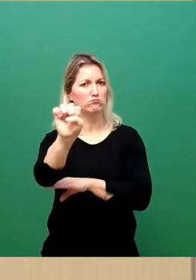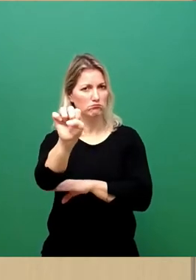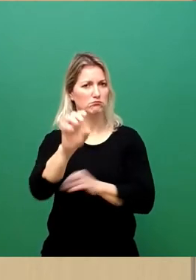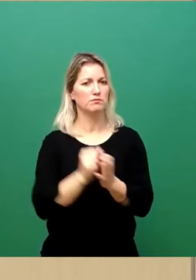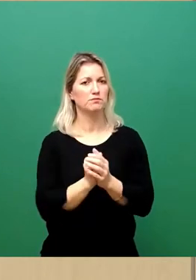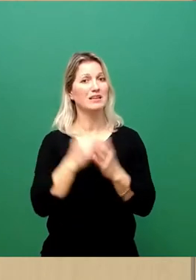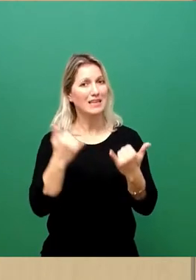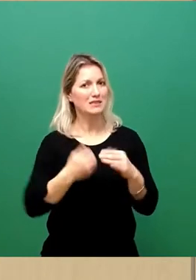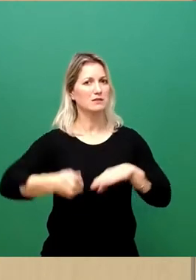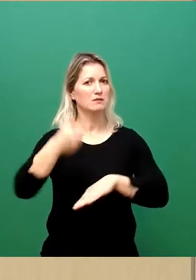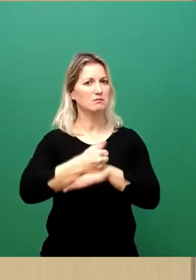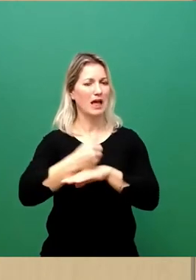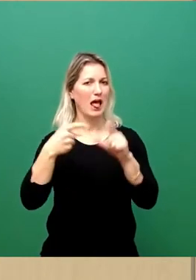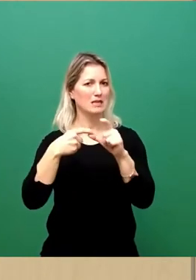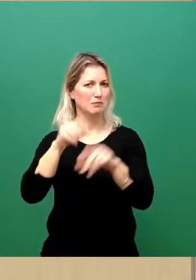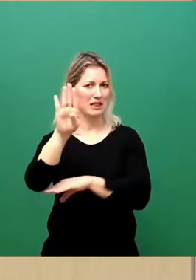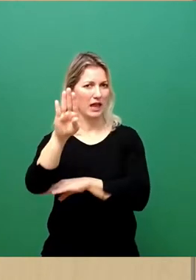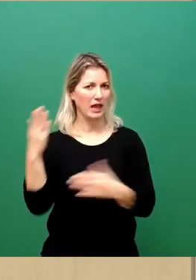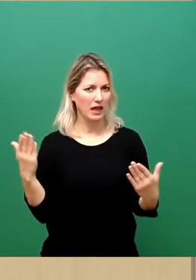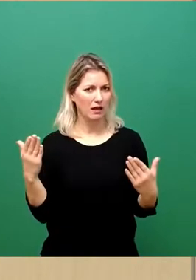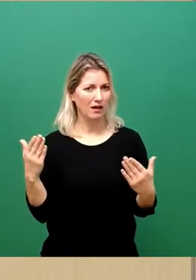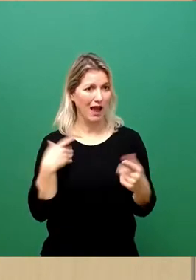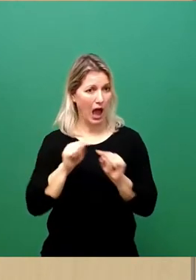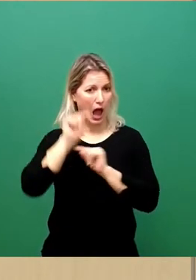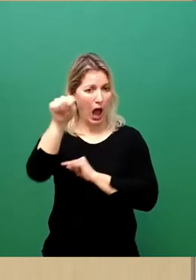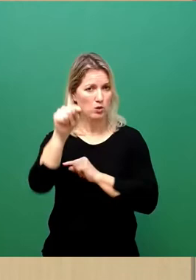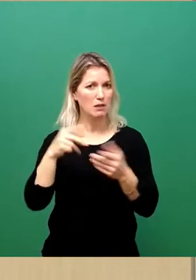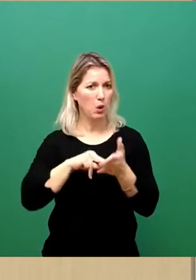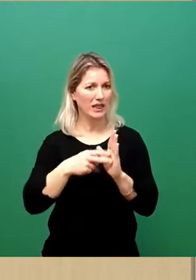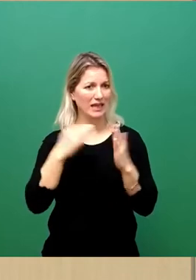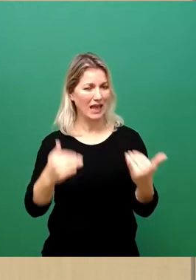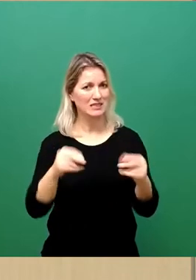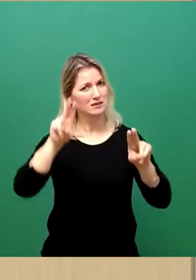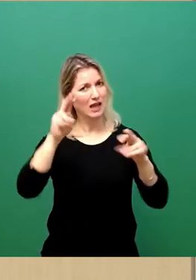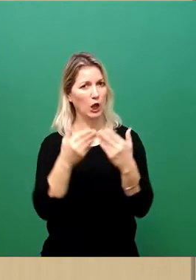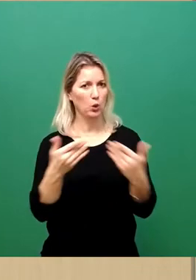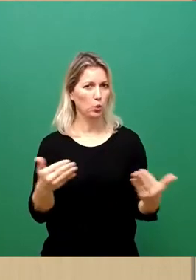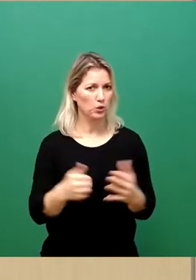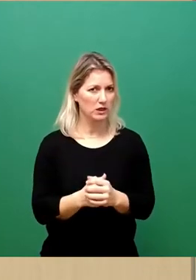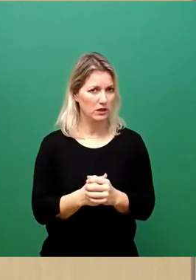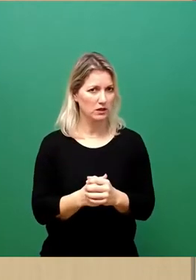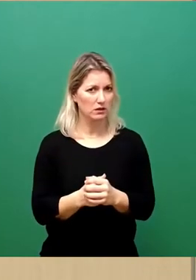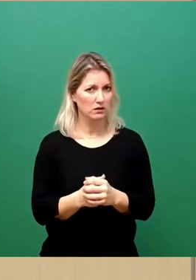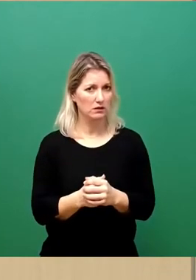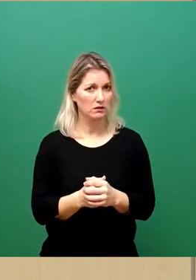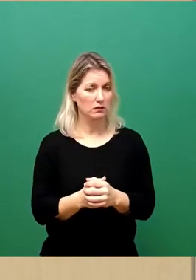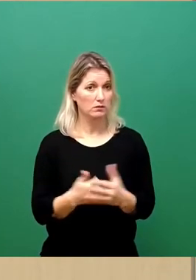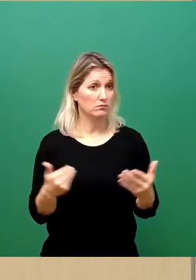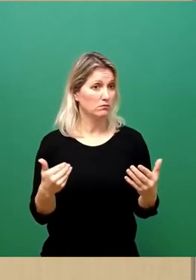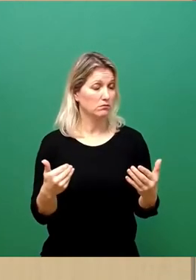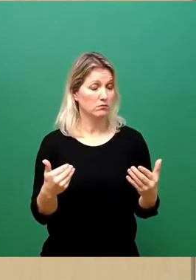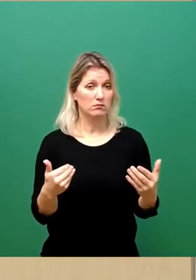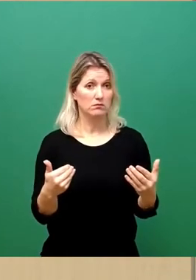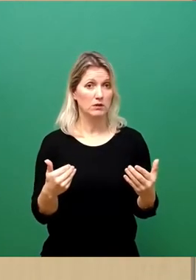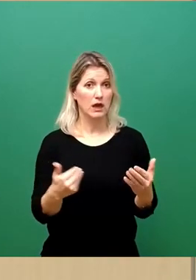geführt. Die Außenpolitik ist Grüne. Wenn dort jemand meint, es werden